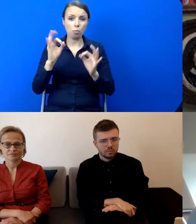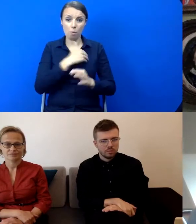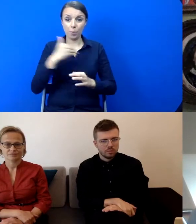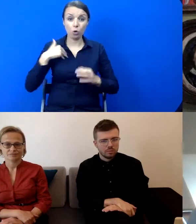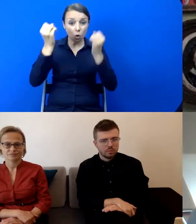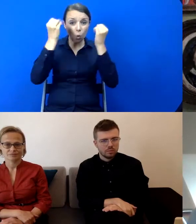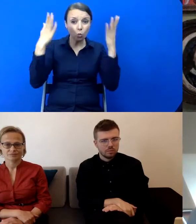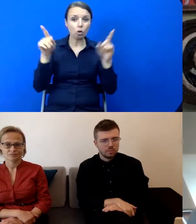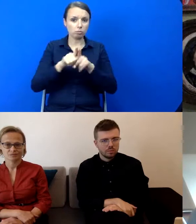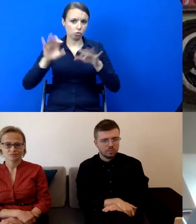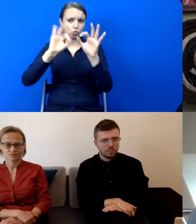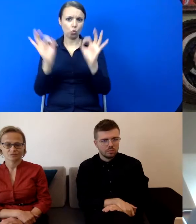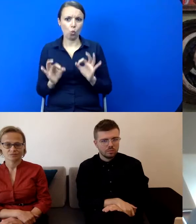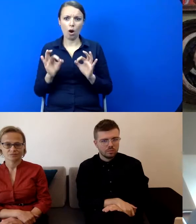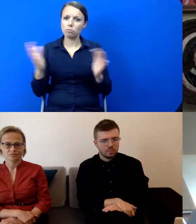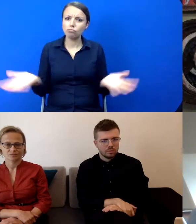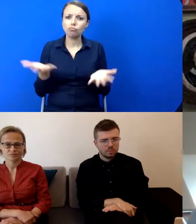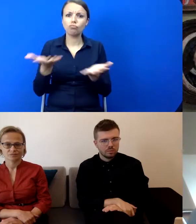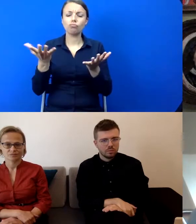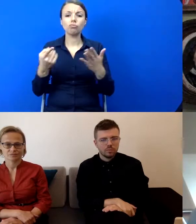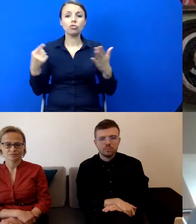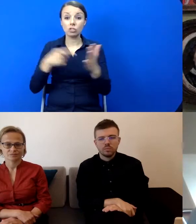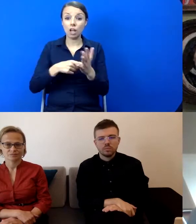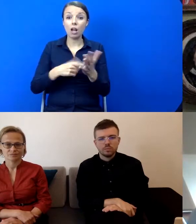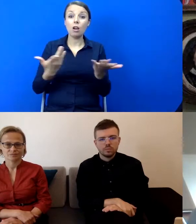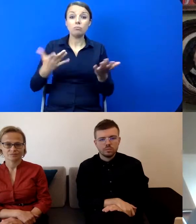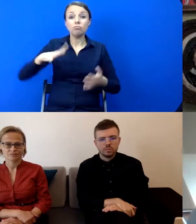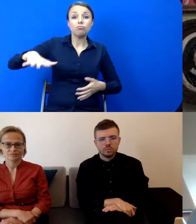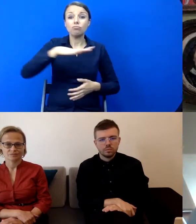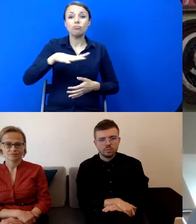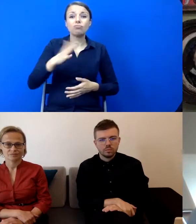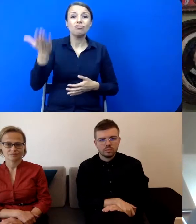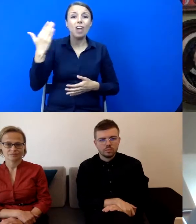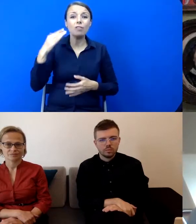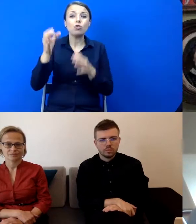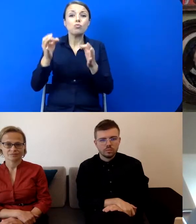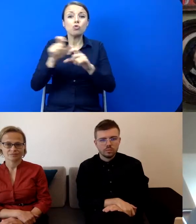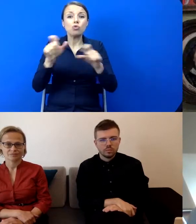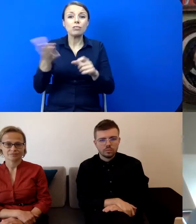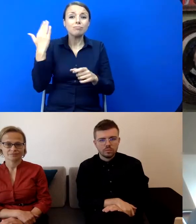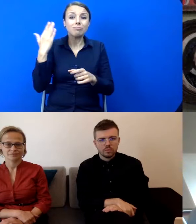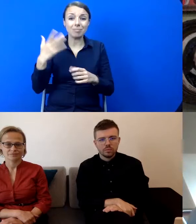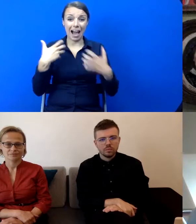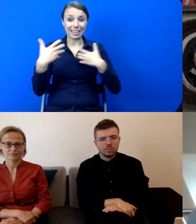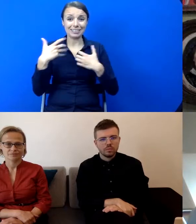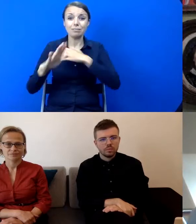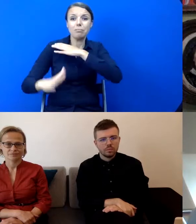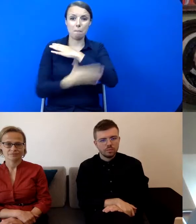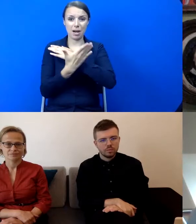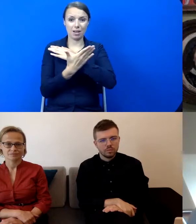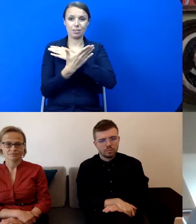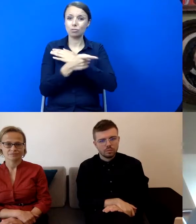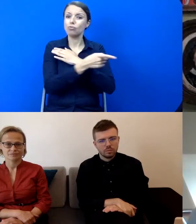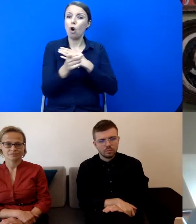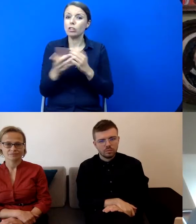sztuki dla wspierania współczesnych artystów. To o tym chciałabym, żebyśmy pamiętali. Dlatego, że